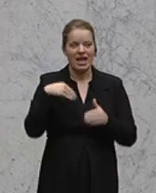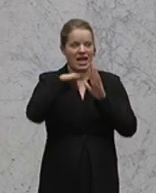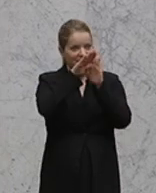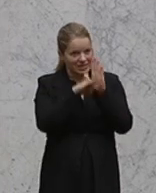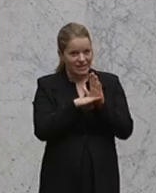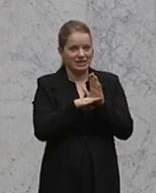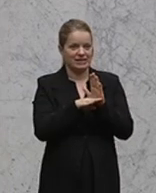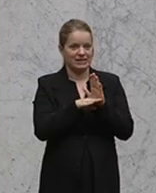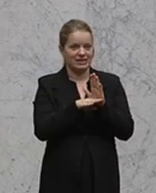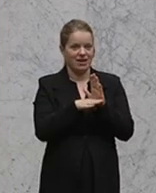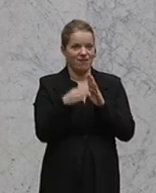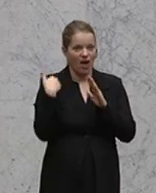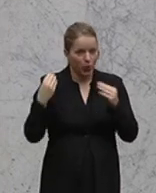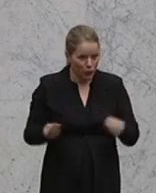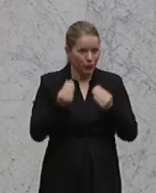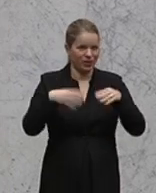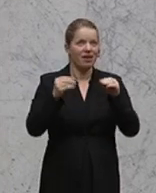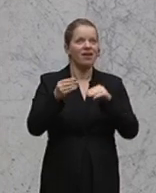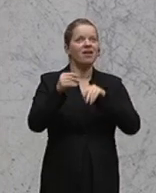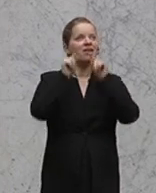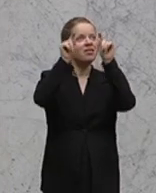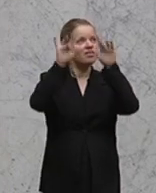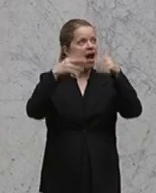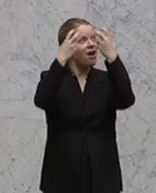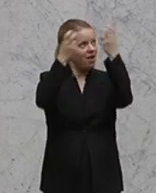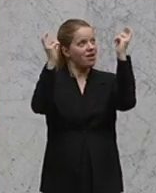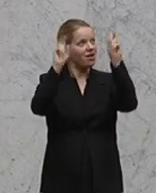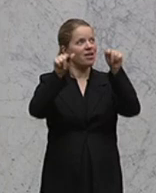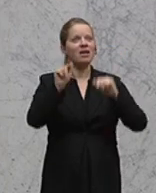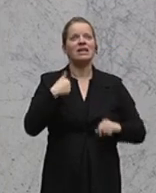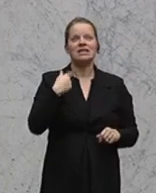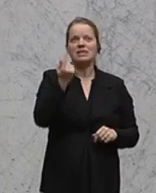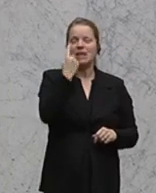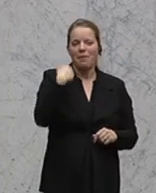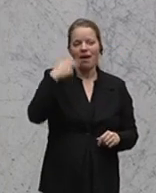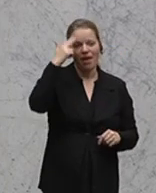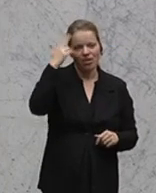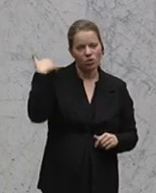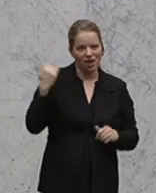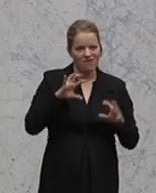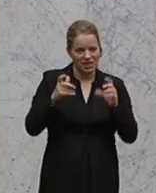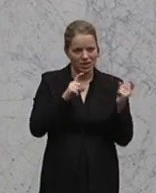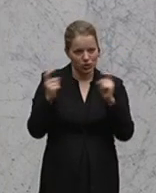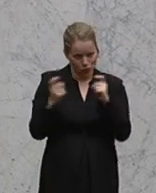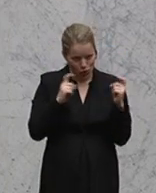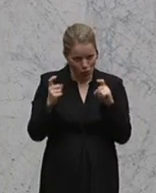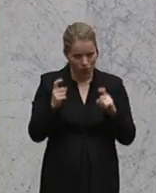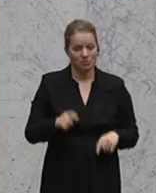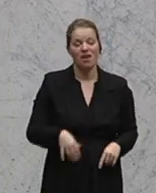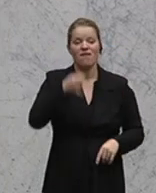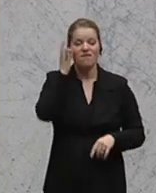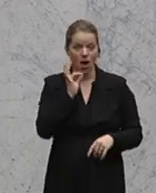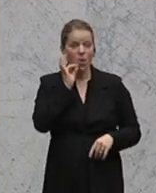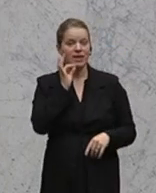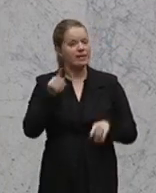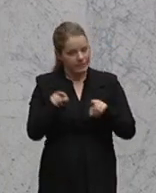Galerie sehe, weil ich sie auch aus einer Fernsehdiskussion kenne, dass Frauen gleichgeschlechtliche Partnerschaften hier